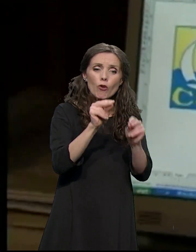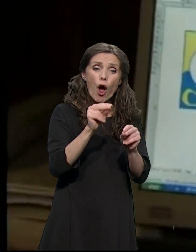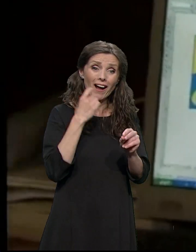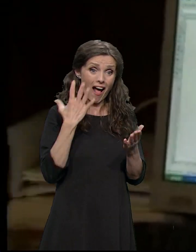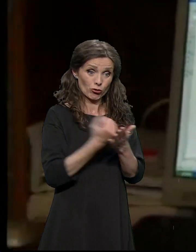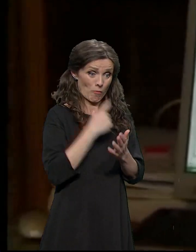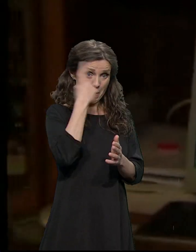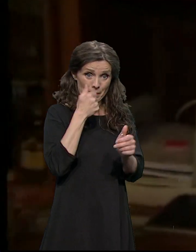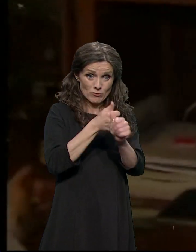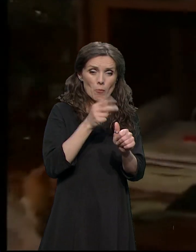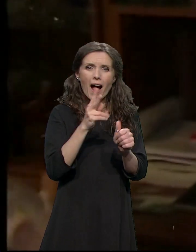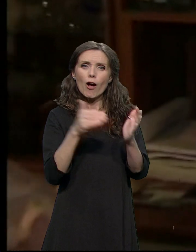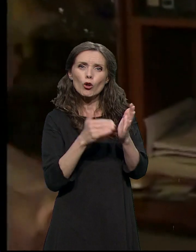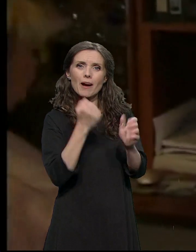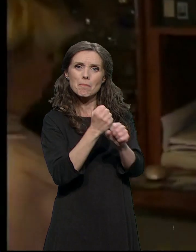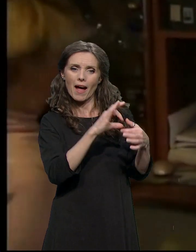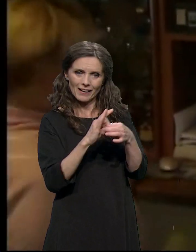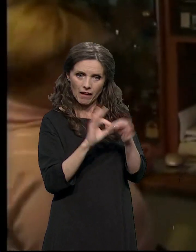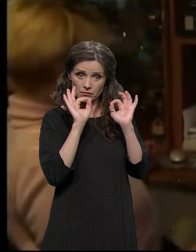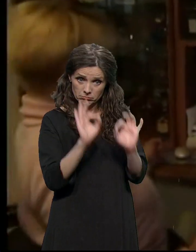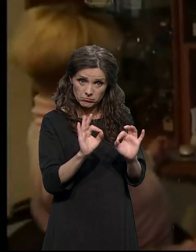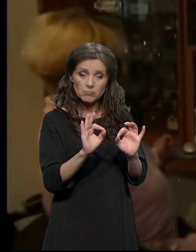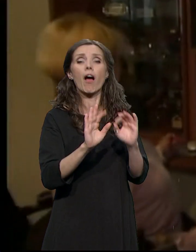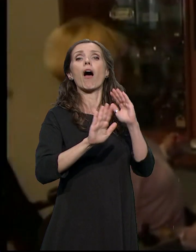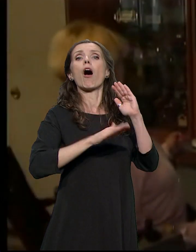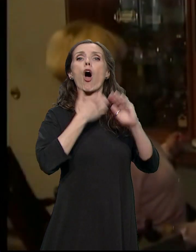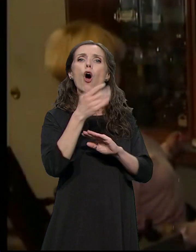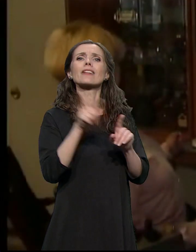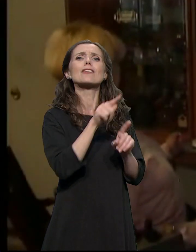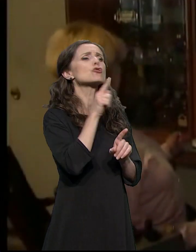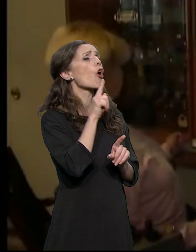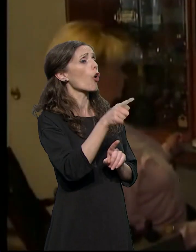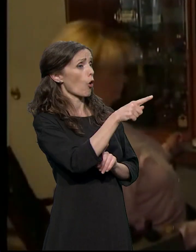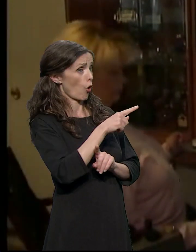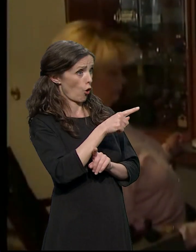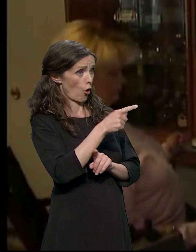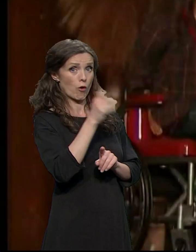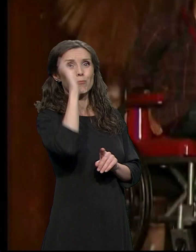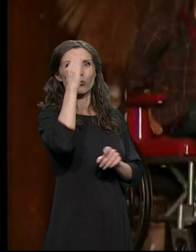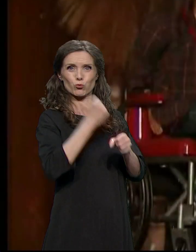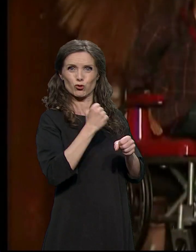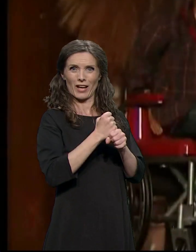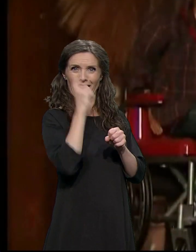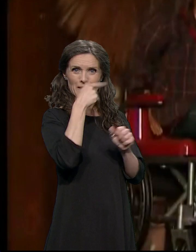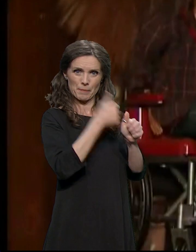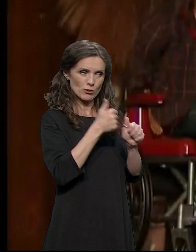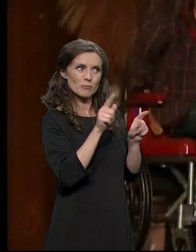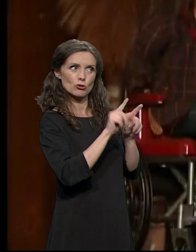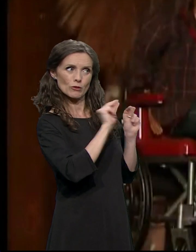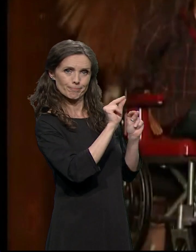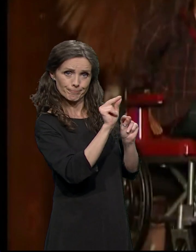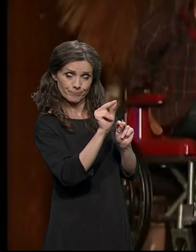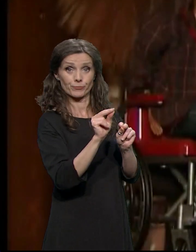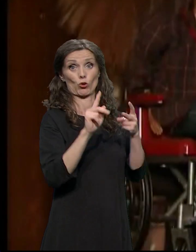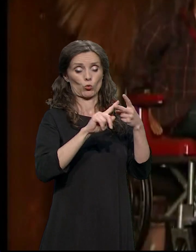asistentima, a zatim dati neke osnovne informacije i samim personalnim asistentima. Treća komponenta